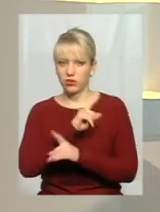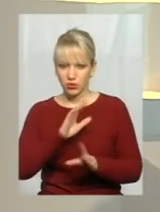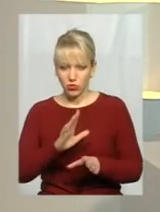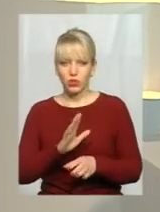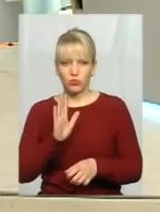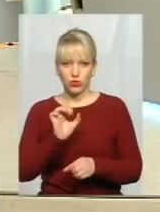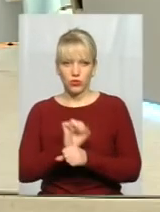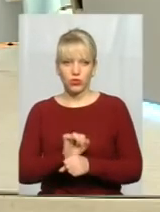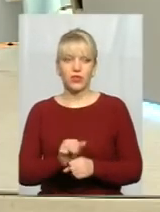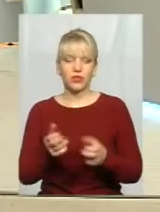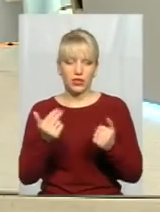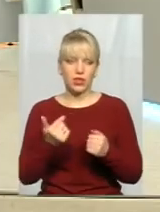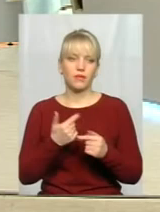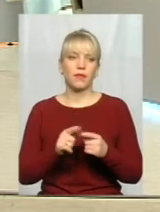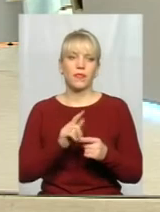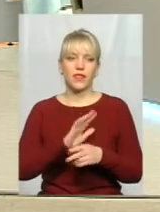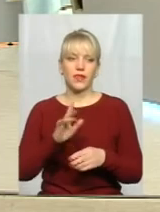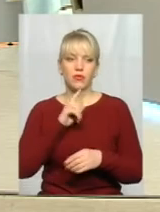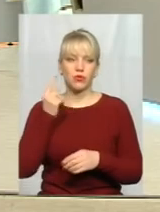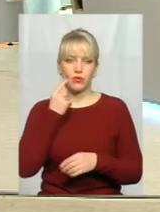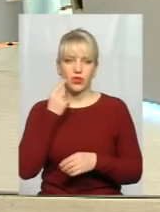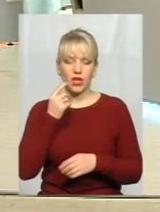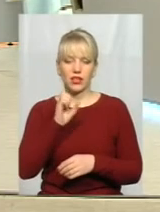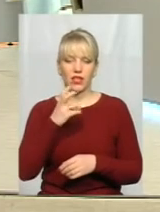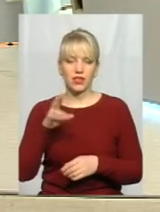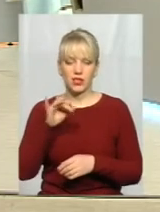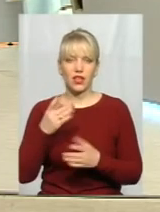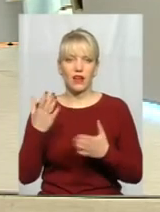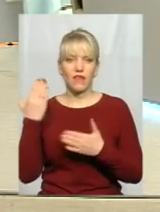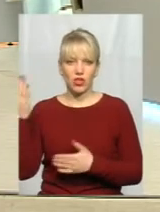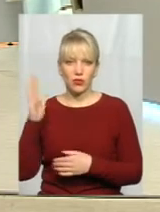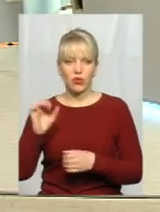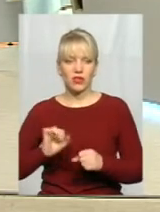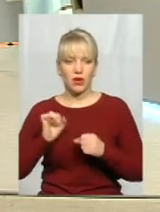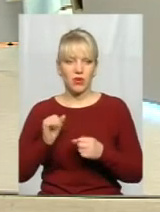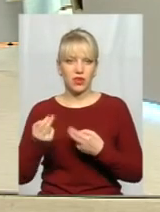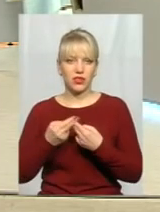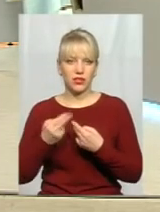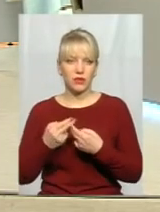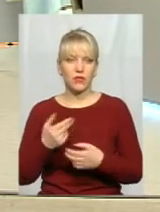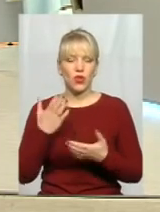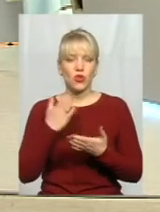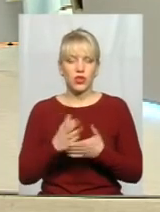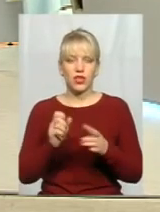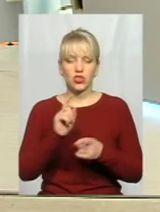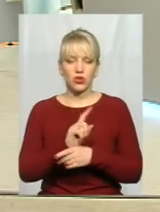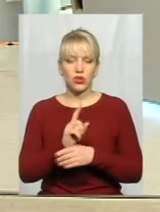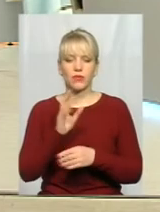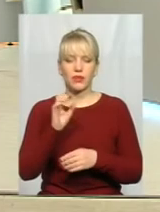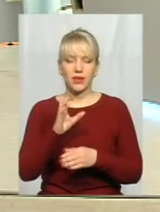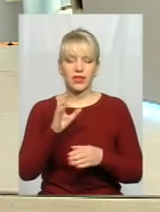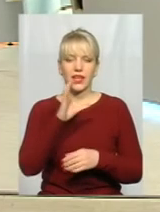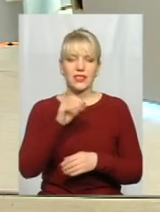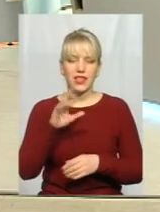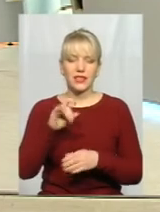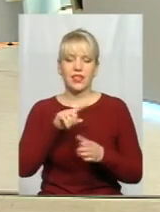певних політичних сил, не буду Андрієм вражати і так далі, що вони будуть намагатися підклюватися Але ж є відповідні норми там. Тобто сесія складається